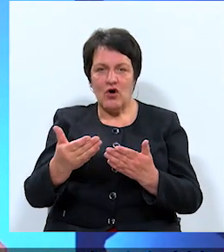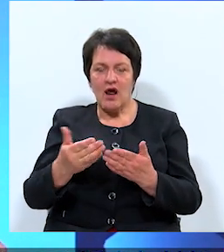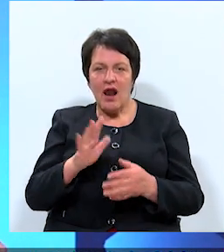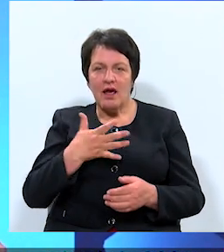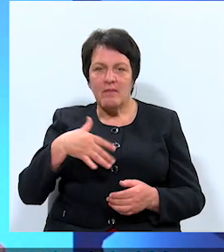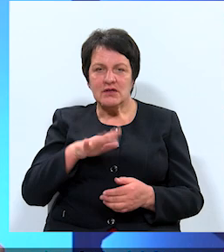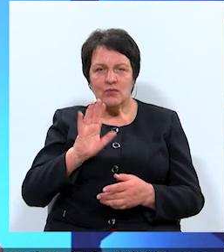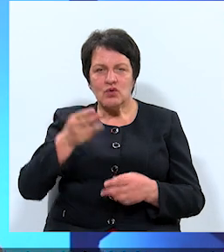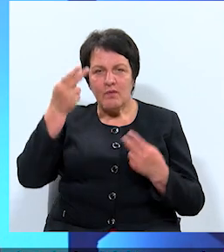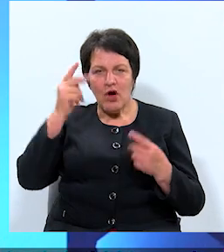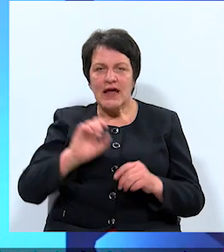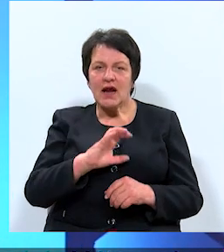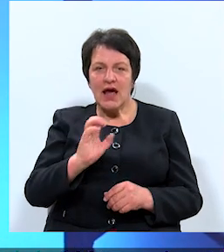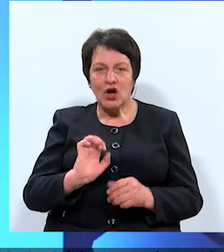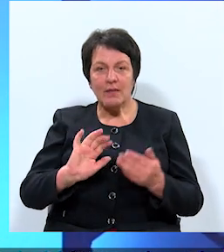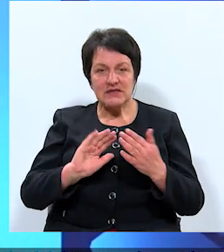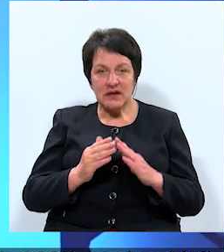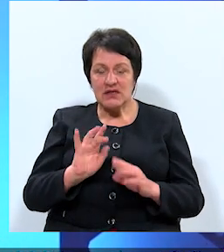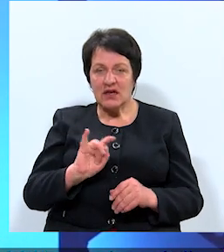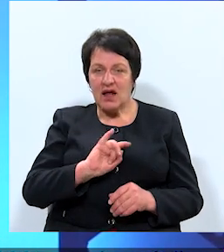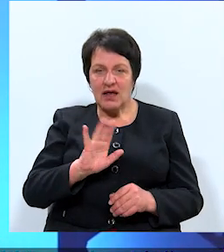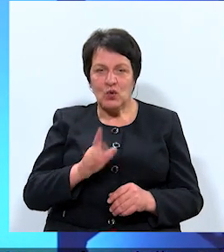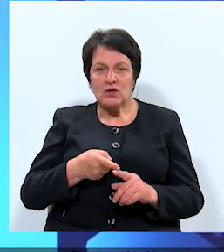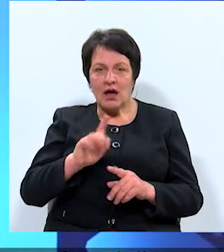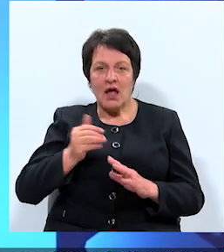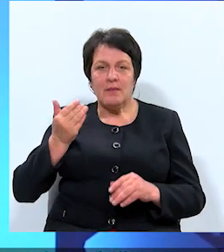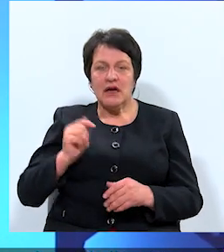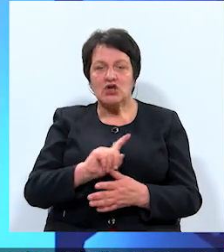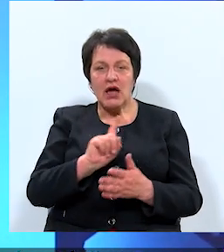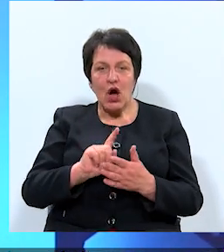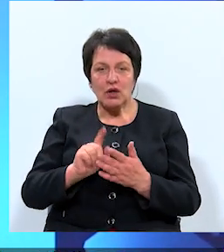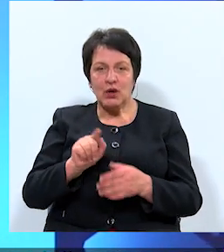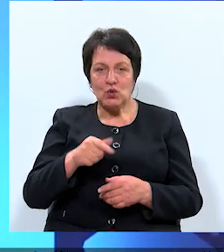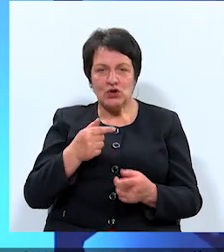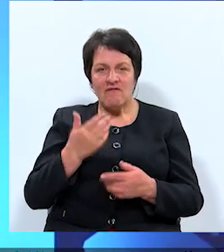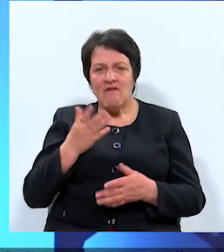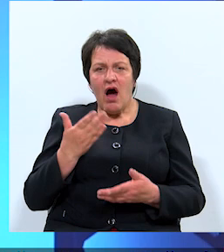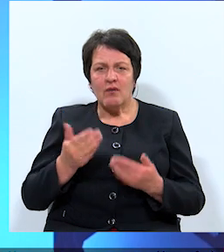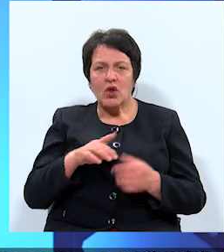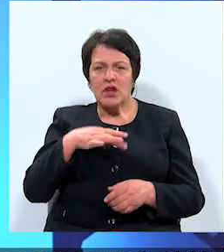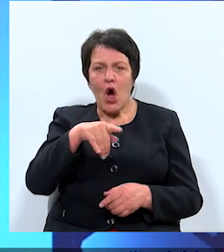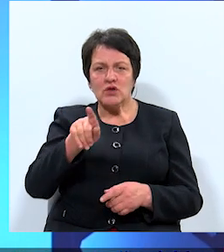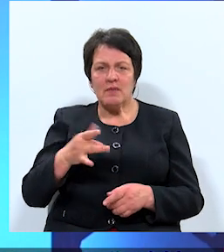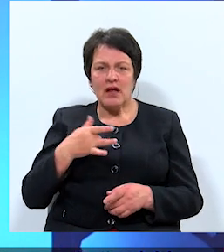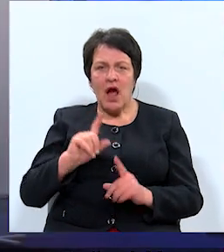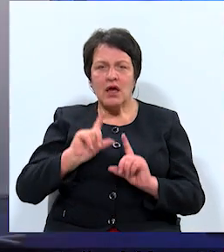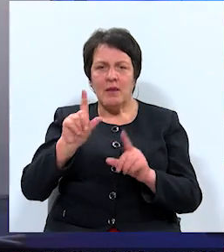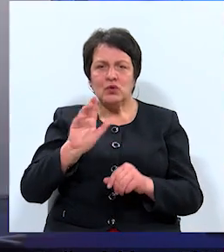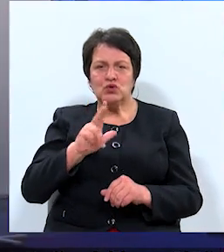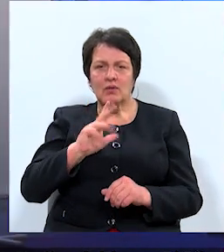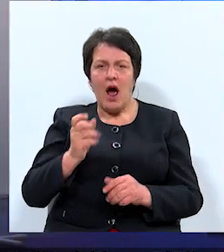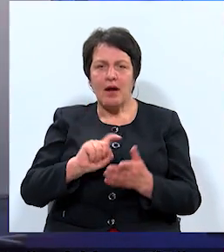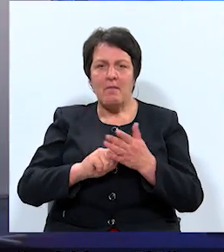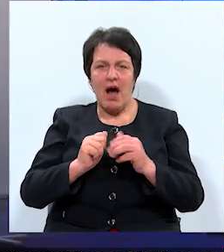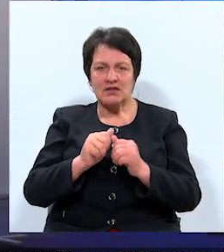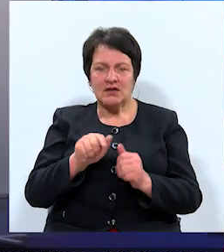modernā Eiropas pilsēta, lai nebūtu tā, ka iepriekš šajai jautājumai jūs runājat, ka daudziem liekas, ka varbūt uz Daugavpilu ir jābrauc ar pasi, ka tā nav Latvijas